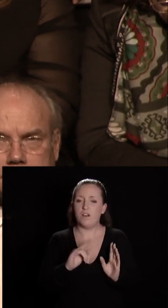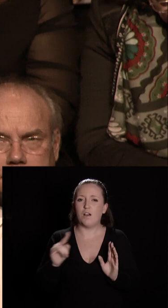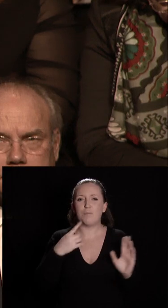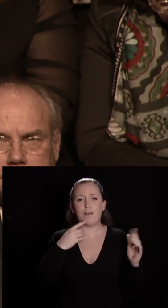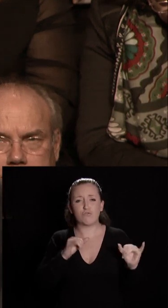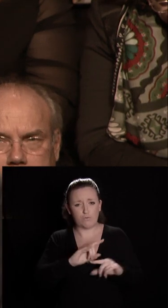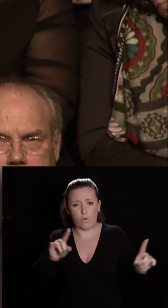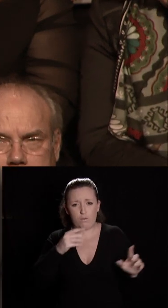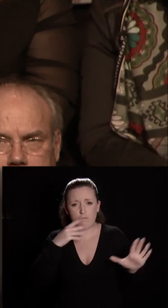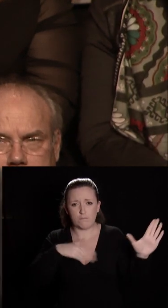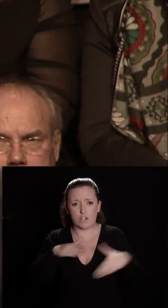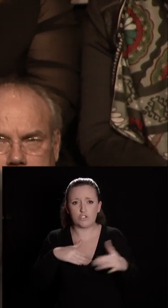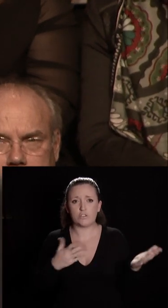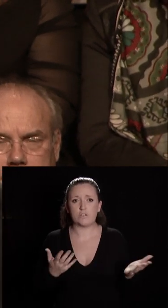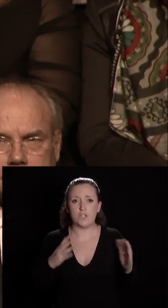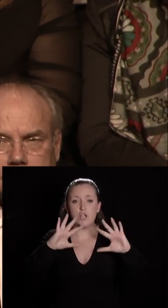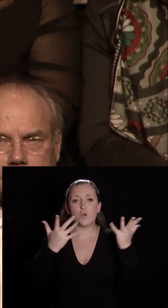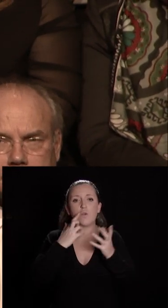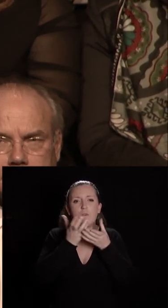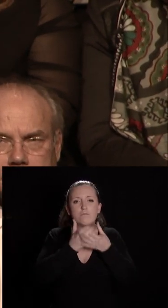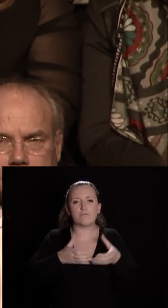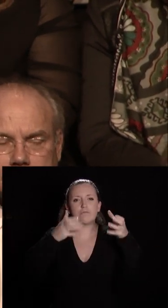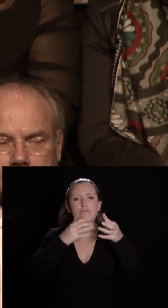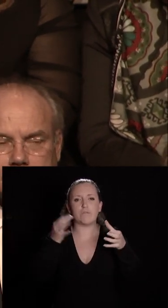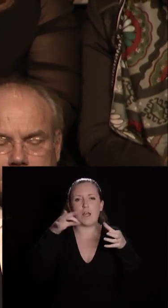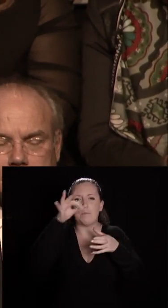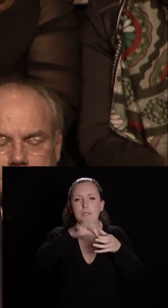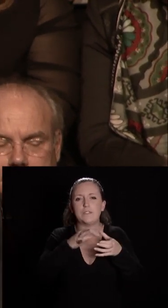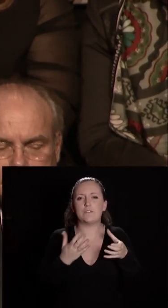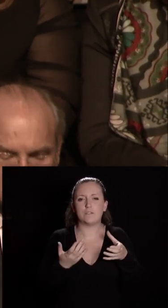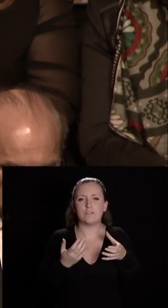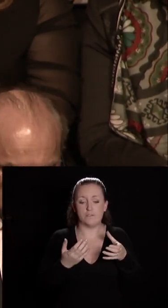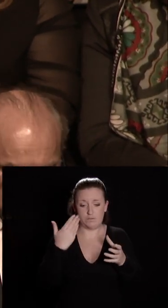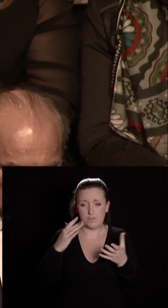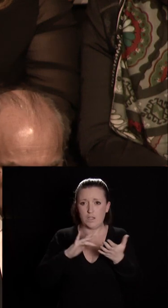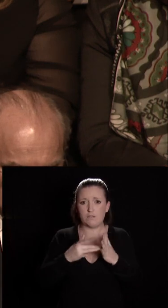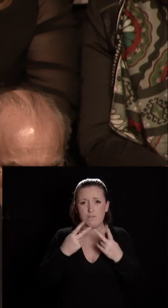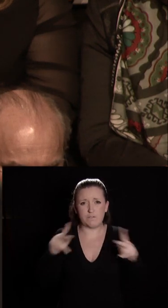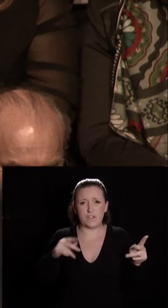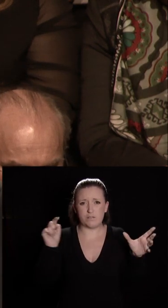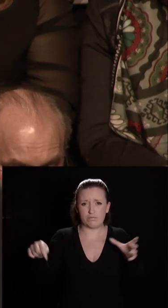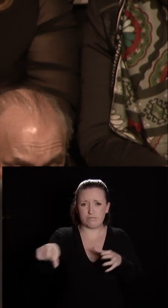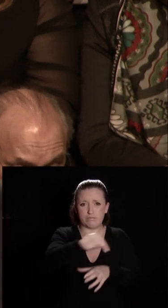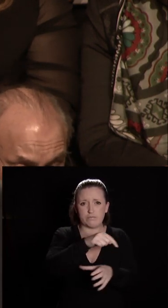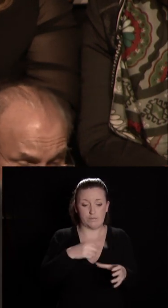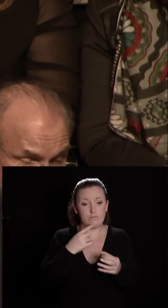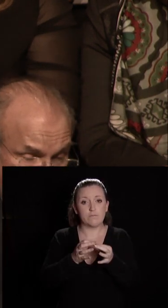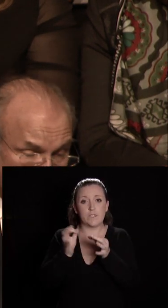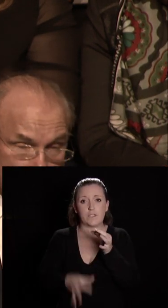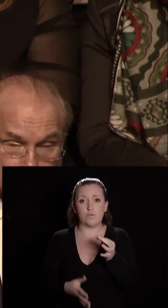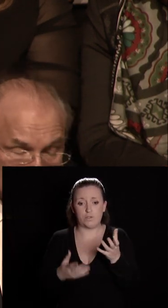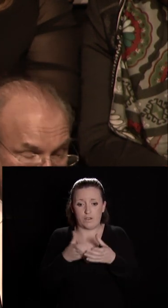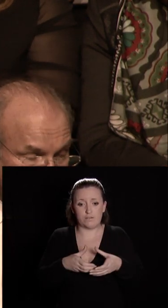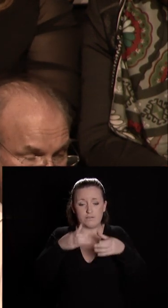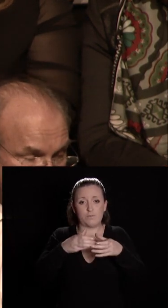Les preuves, ce sont des ruches métropolitaines. Ça, vous le savez, je pense tous, partout en ville, avec pour résultat des